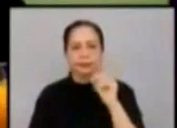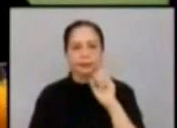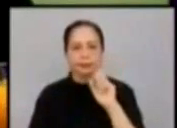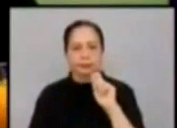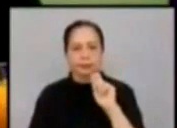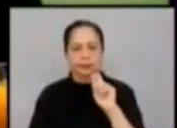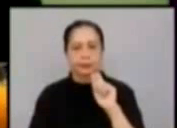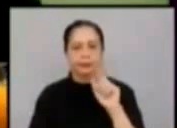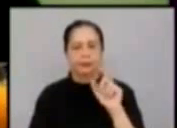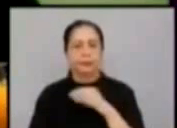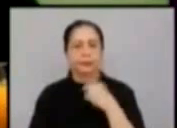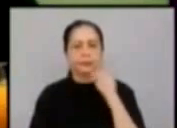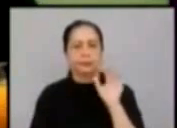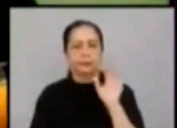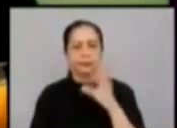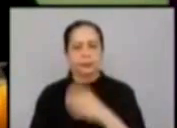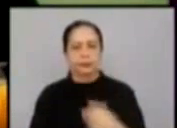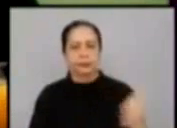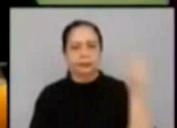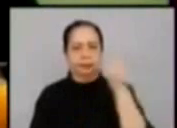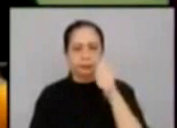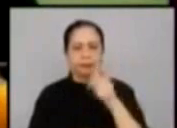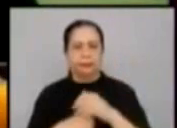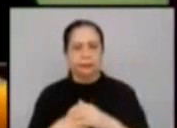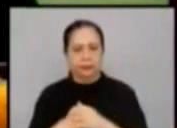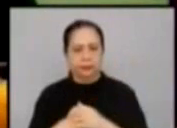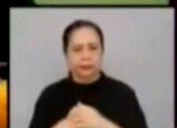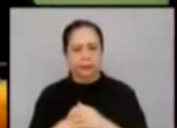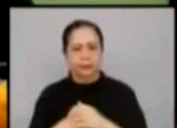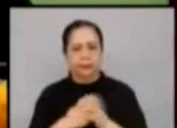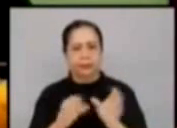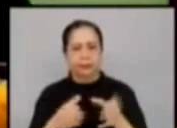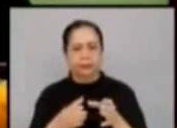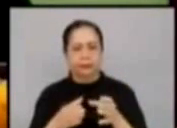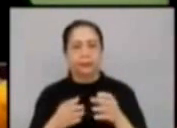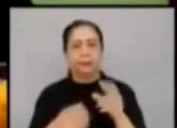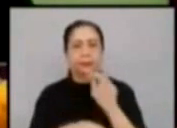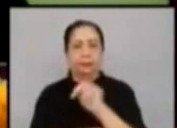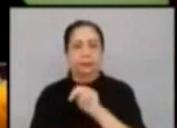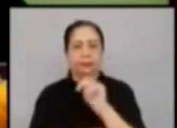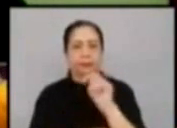Parish Priest at Chief Exorcist ng Diocese of Navaliches.